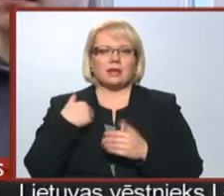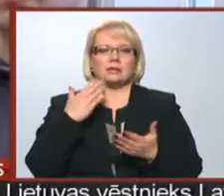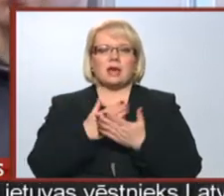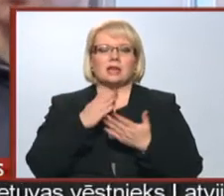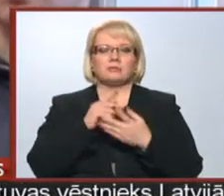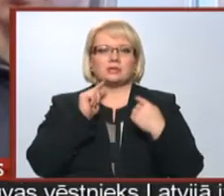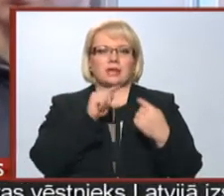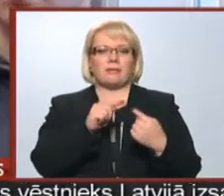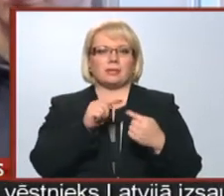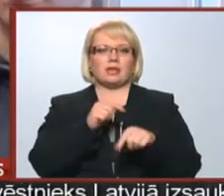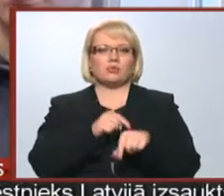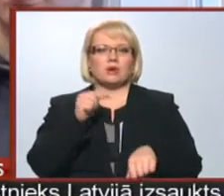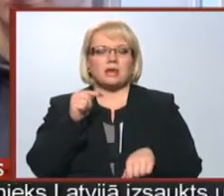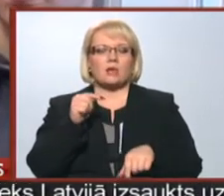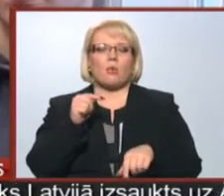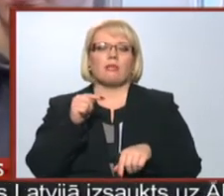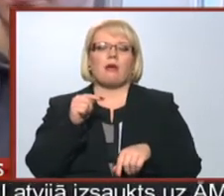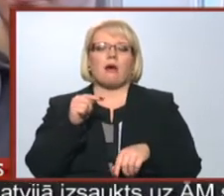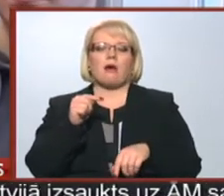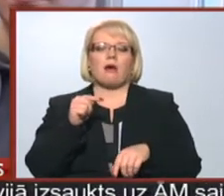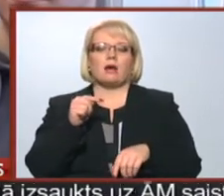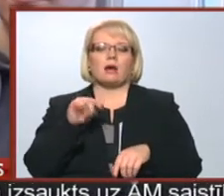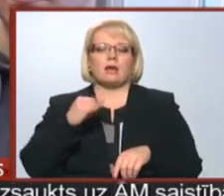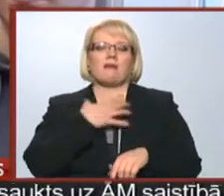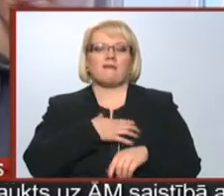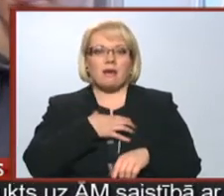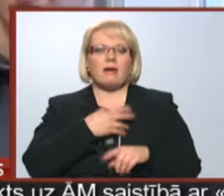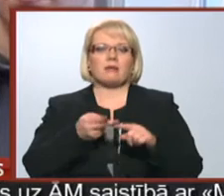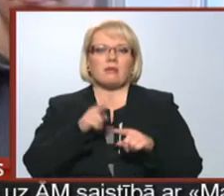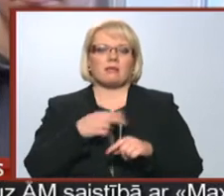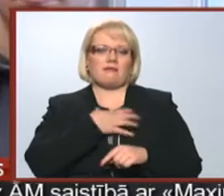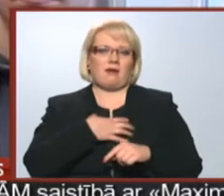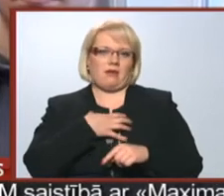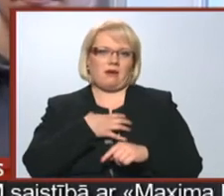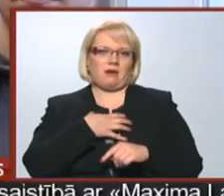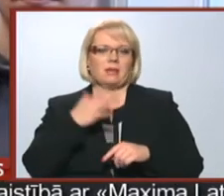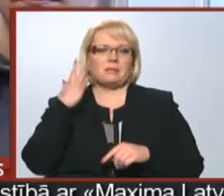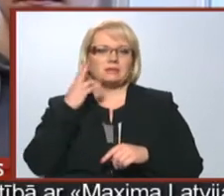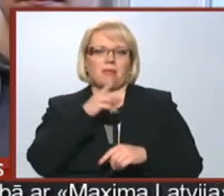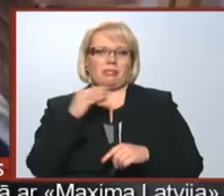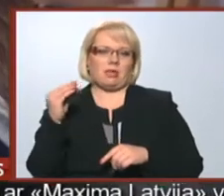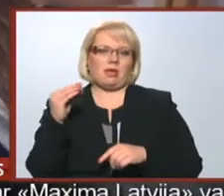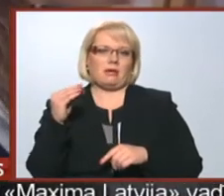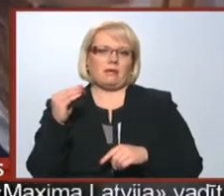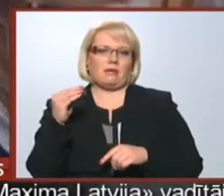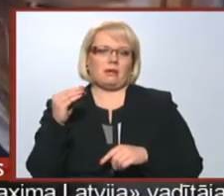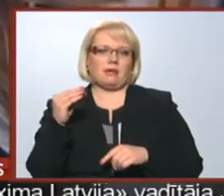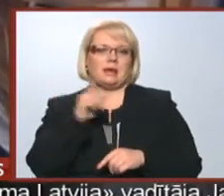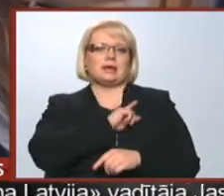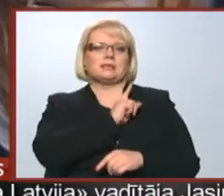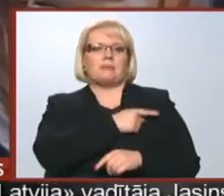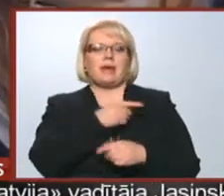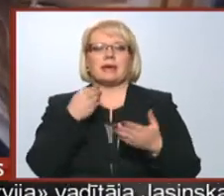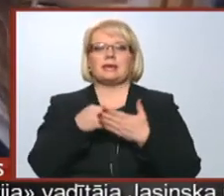skeptiski noskaņot, bet ja vajag, tad vajag. Bet principā nē. Spēja